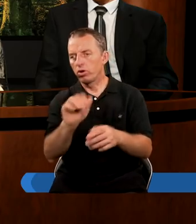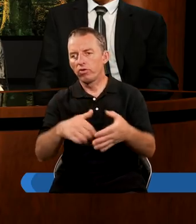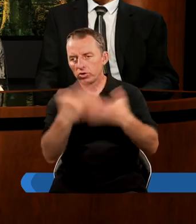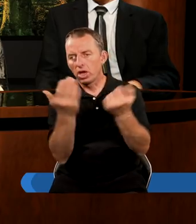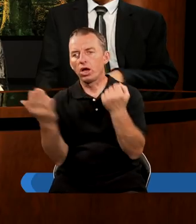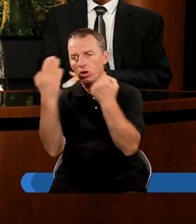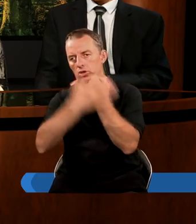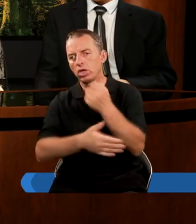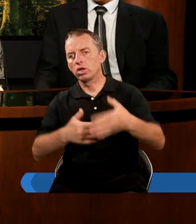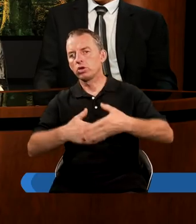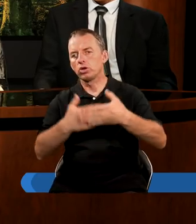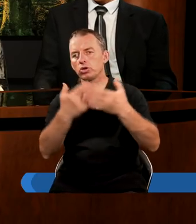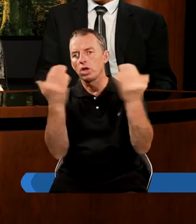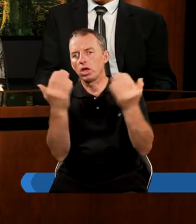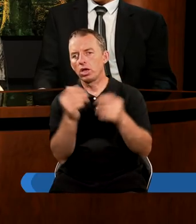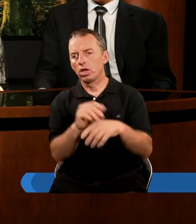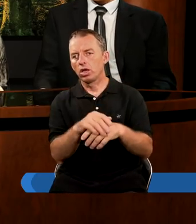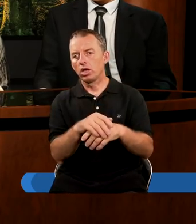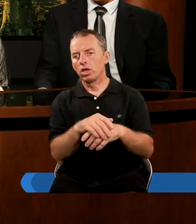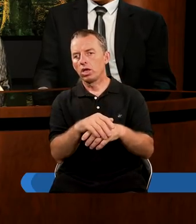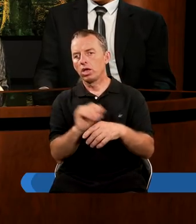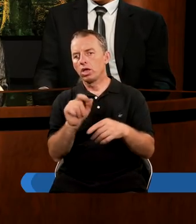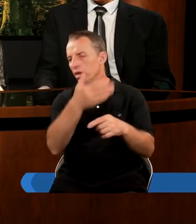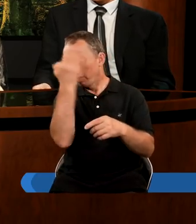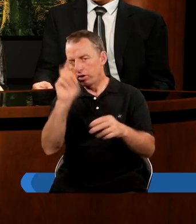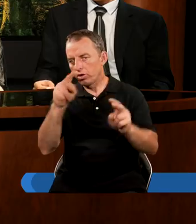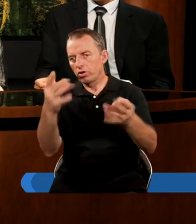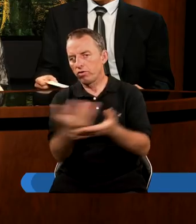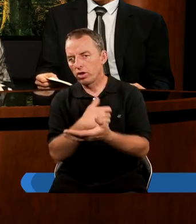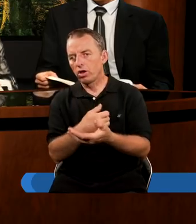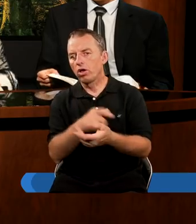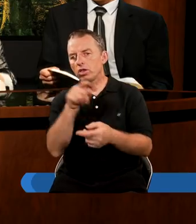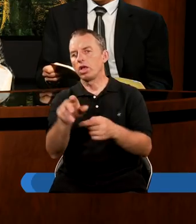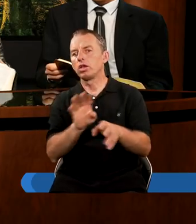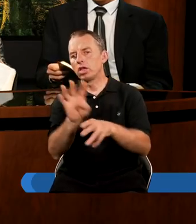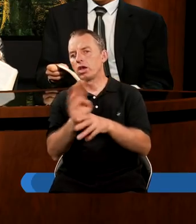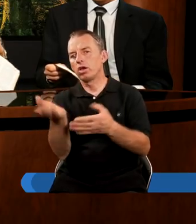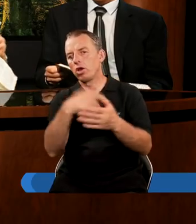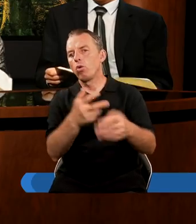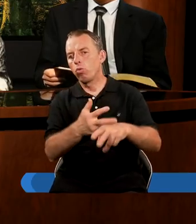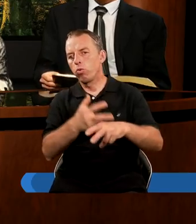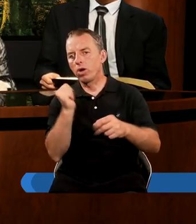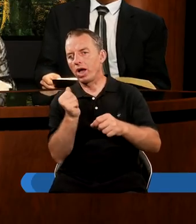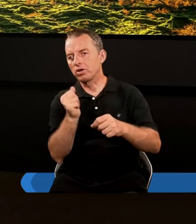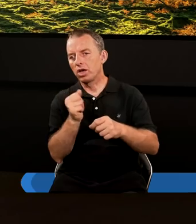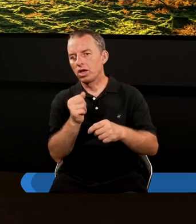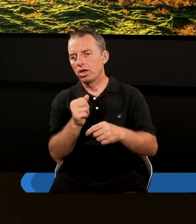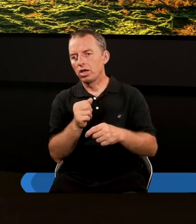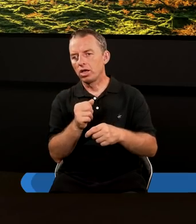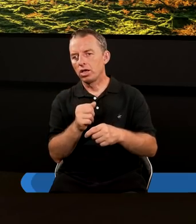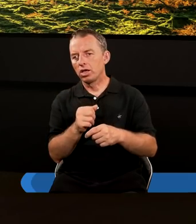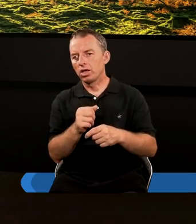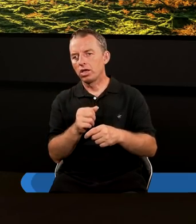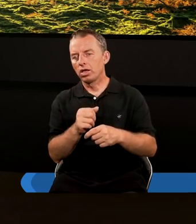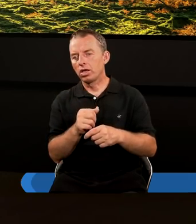w onostateczny dzień. No, a to nie wiem, skąd mi się wziął ten 14 rozdział w Ewangelii Łukasza. Od